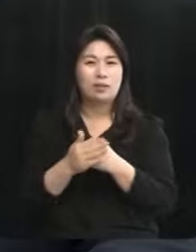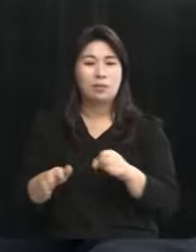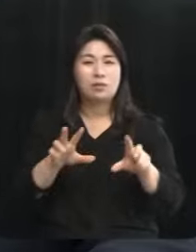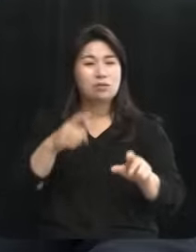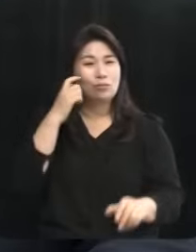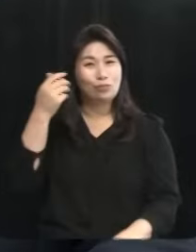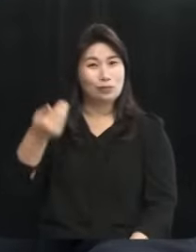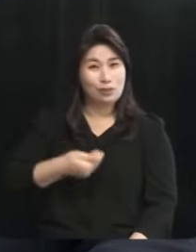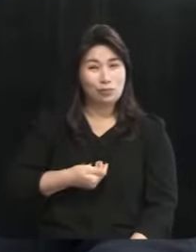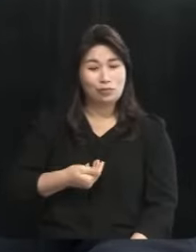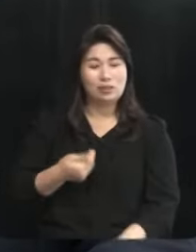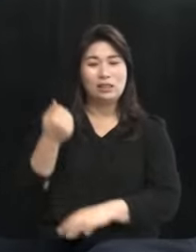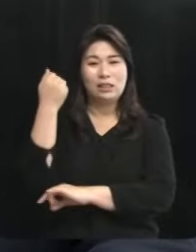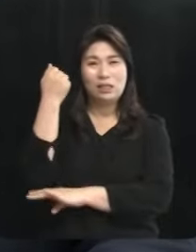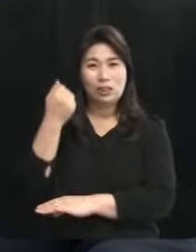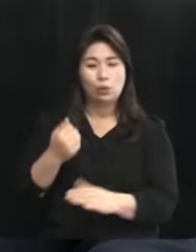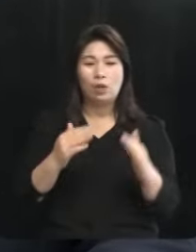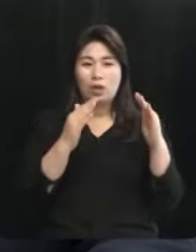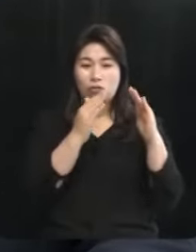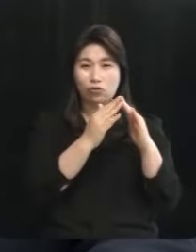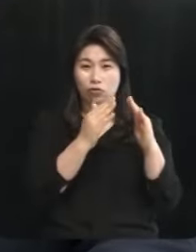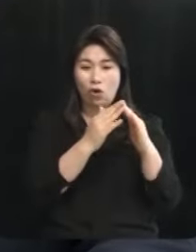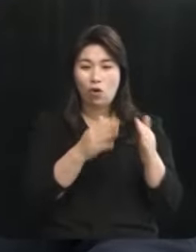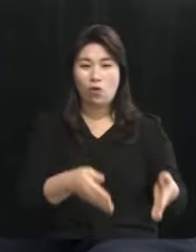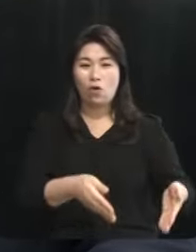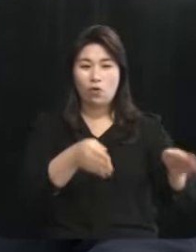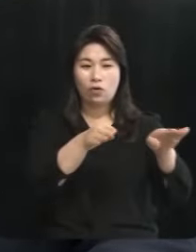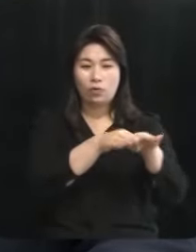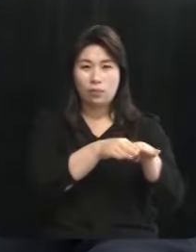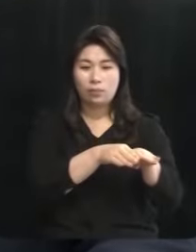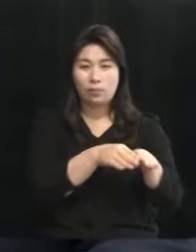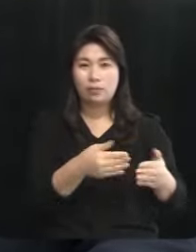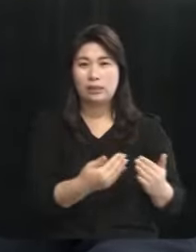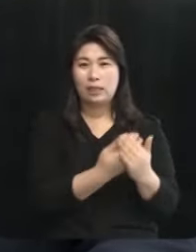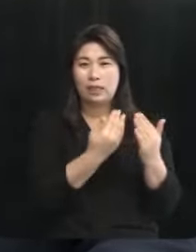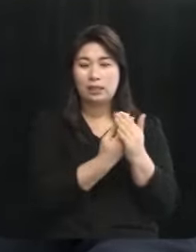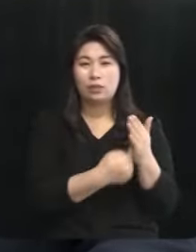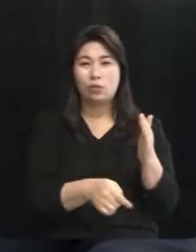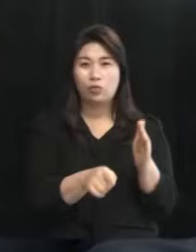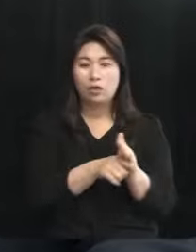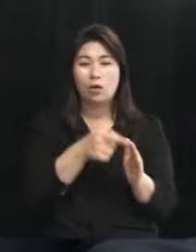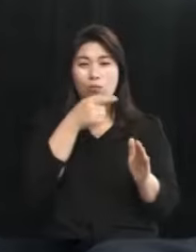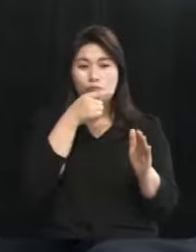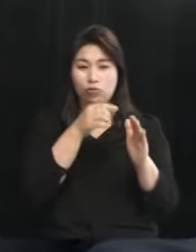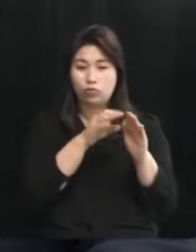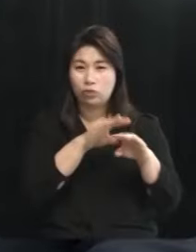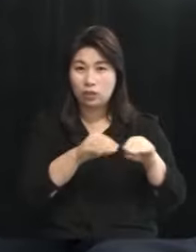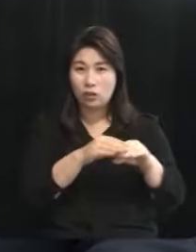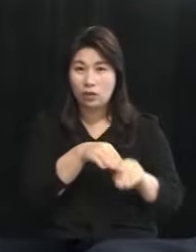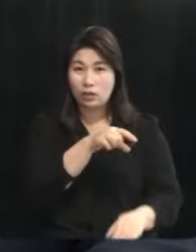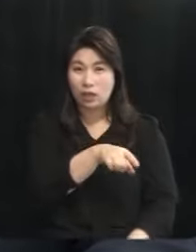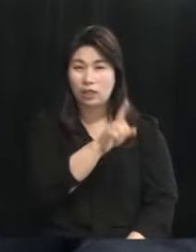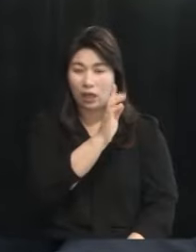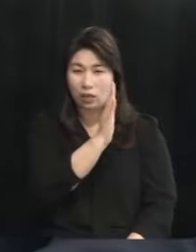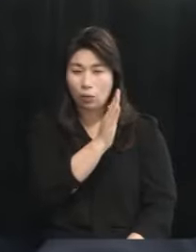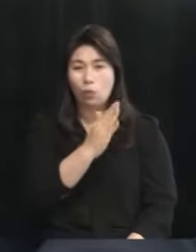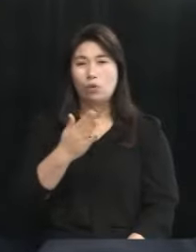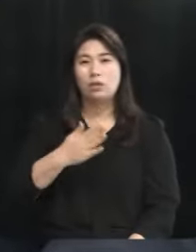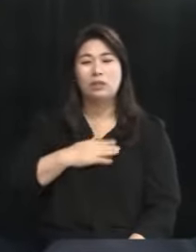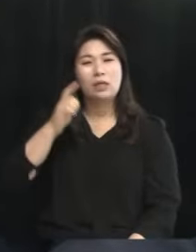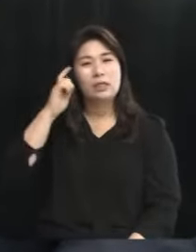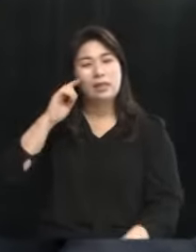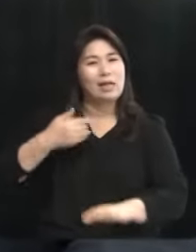질문은 기존에 주거단지 개발을 하기 위한 하수정말처리장을 말씀하시는 건데 그런